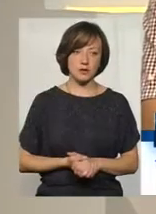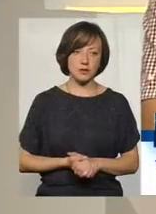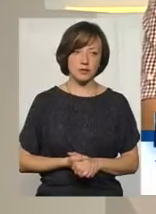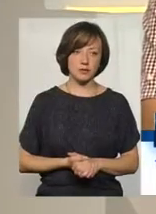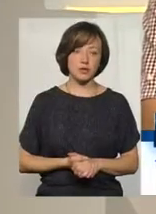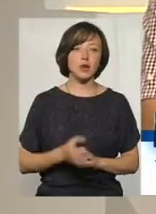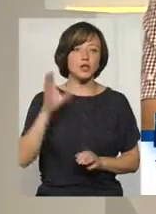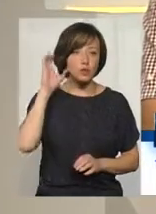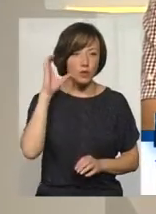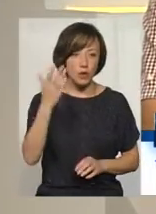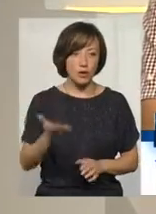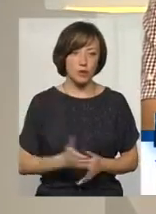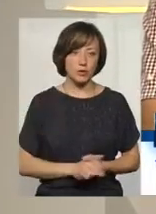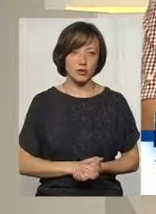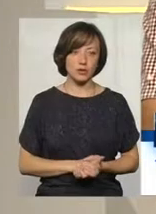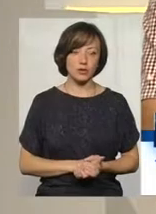Ми вас слухаємо.